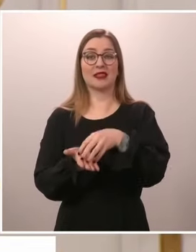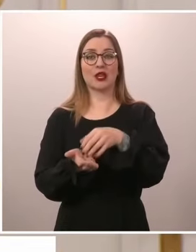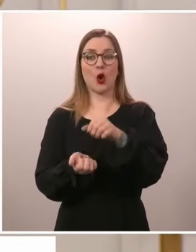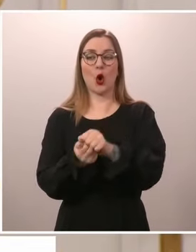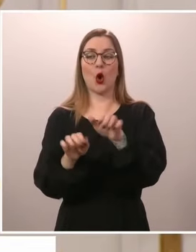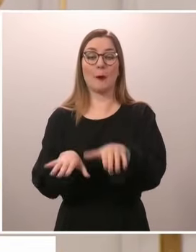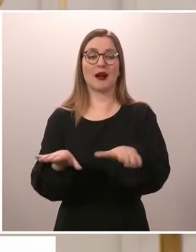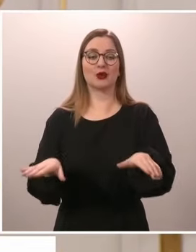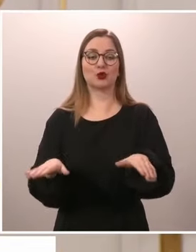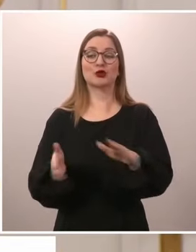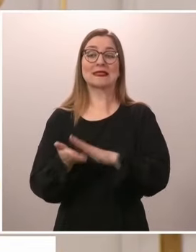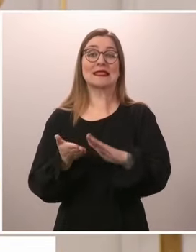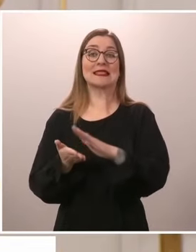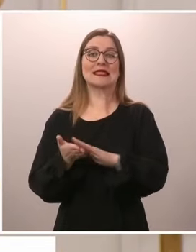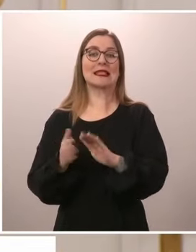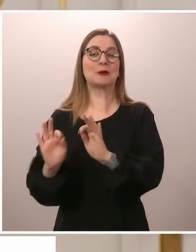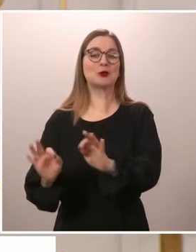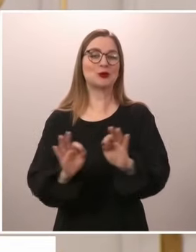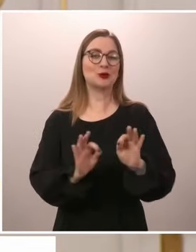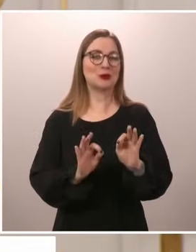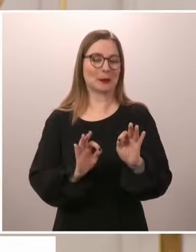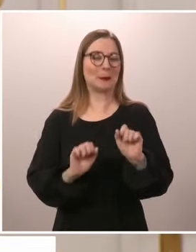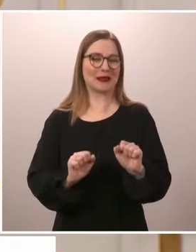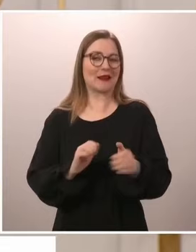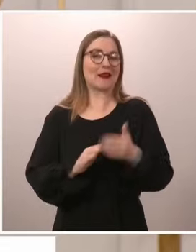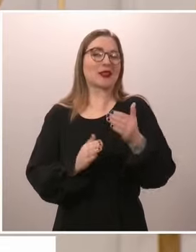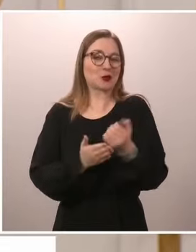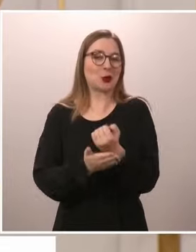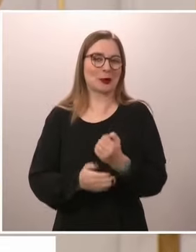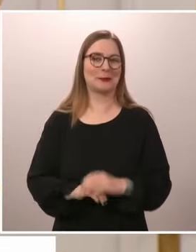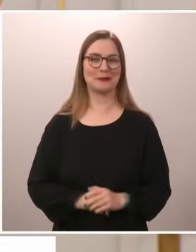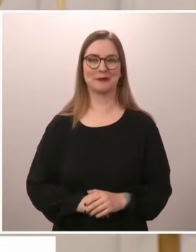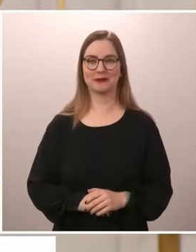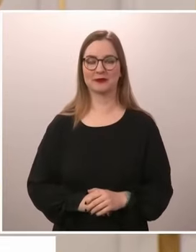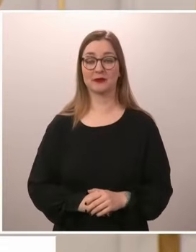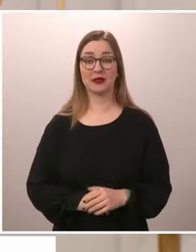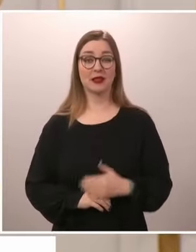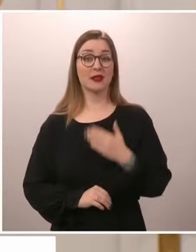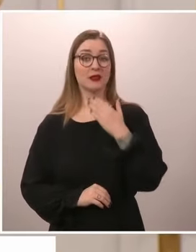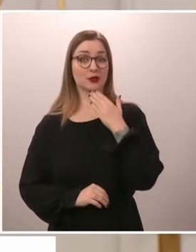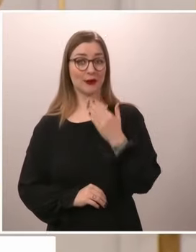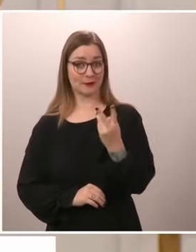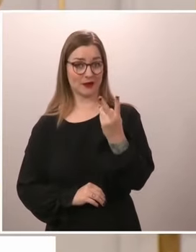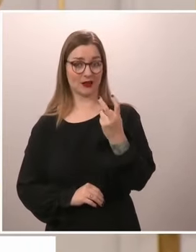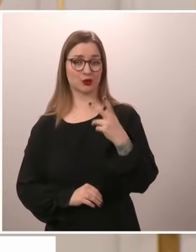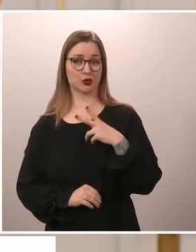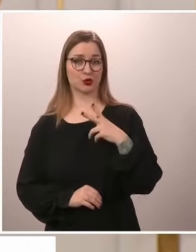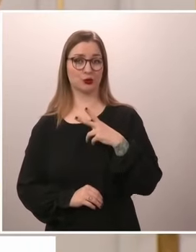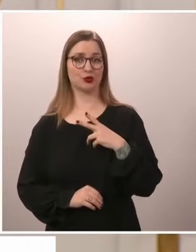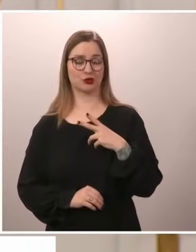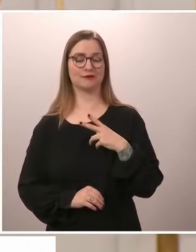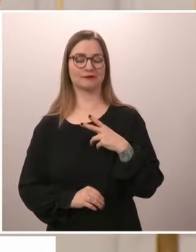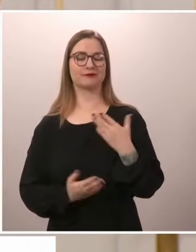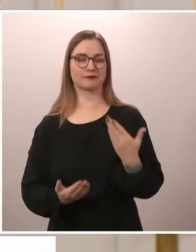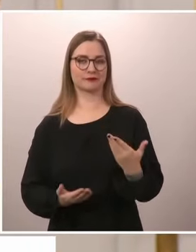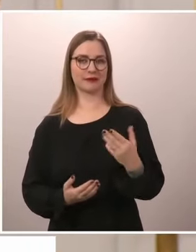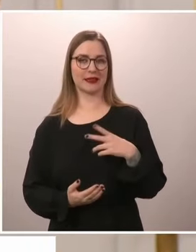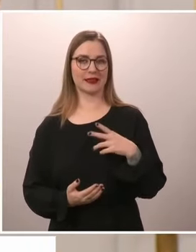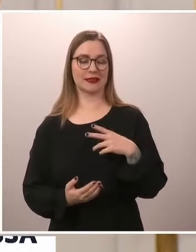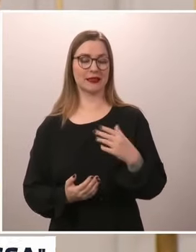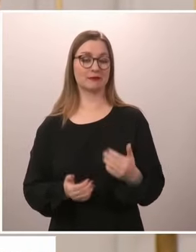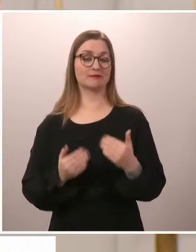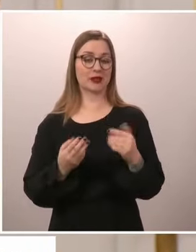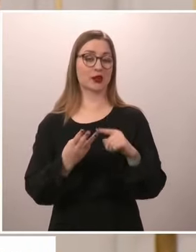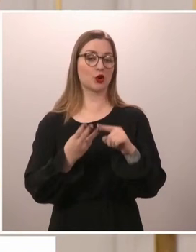järjestyksessä ja siistinä. Hyvä. Sitten ehditään vielä kaksi kysymystä. Otetaan sieltä kolmannelta riviltä ja sen jälkeen